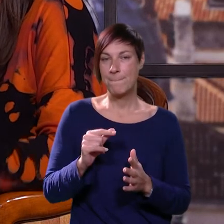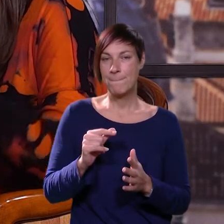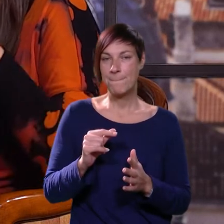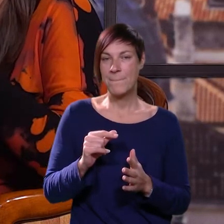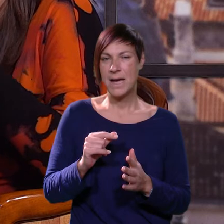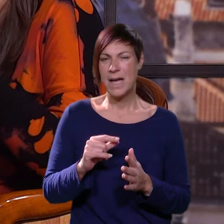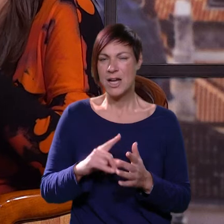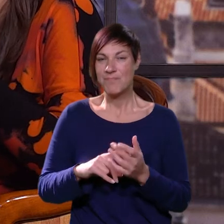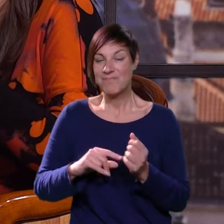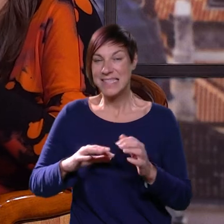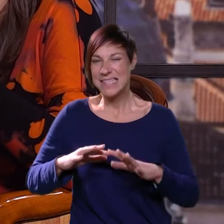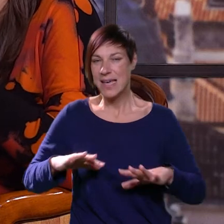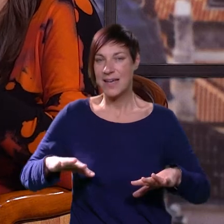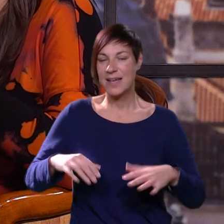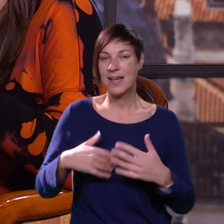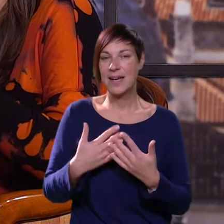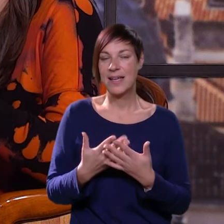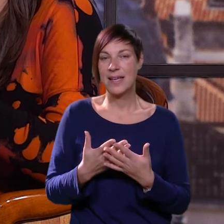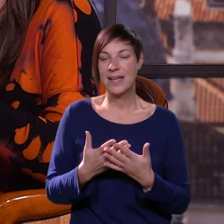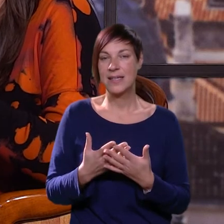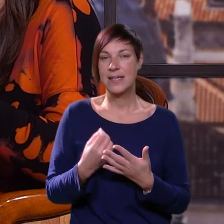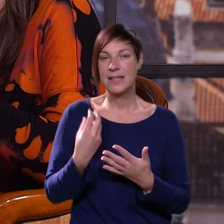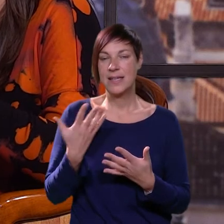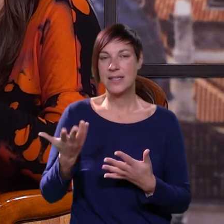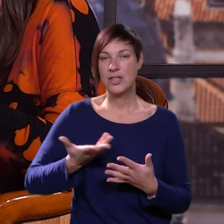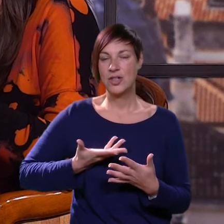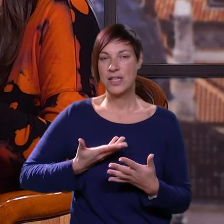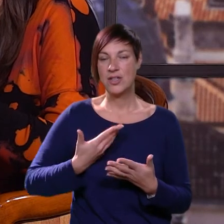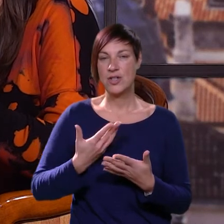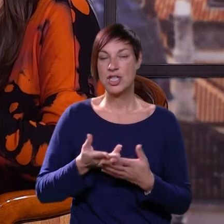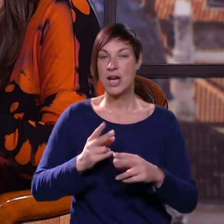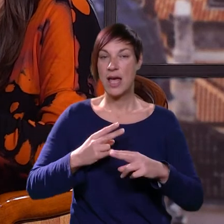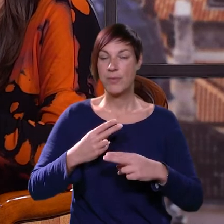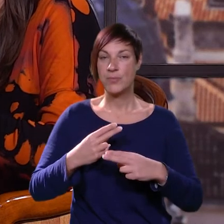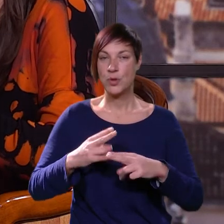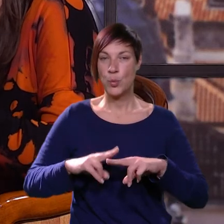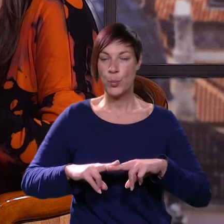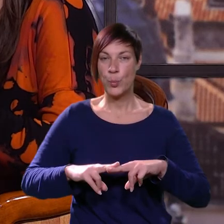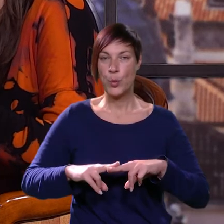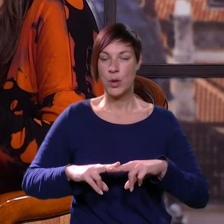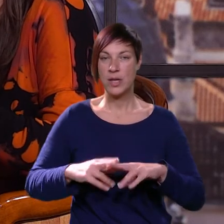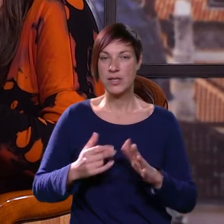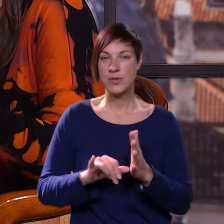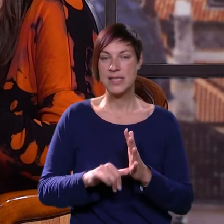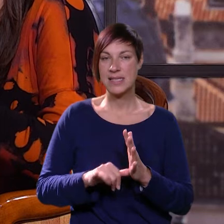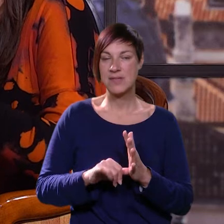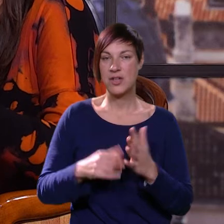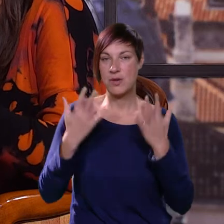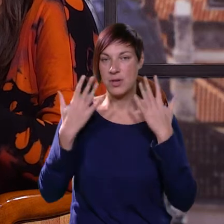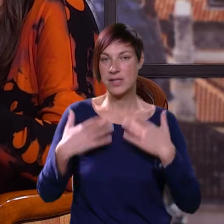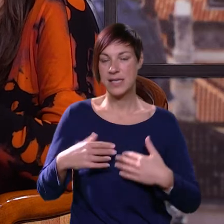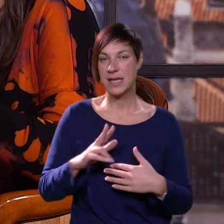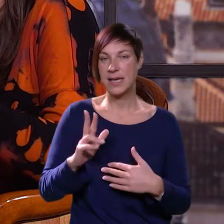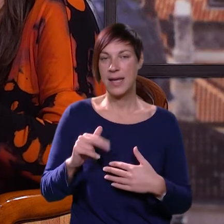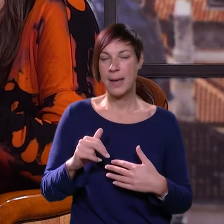ponavke sakrili i kad je ona čak došla na prijem u bolnicu, sasvim normalno je